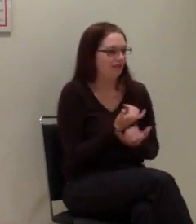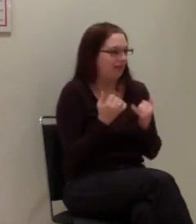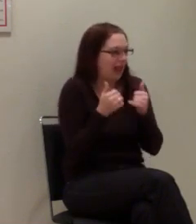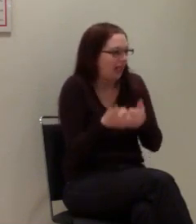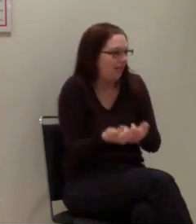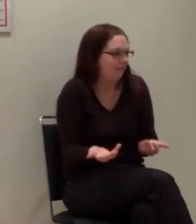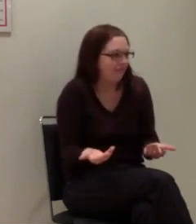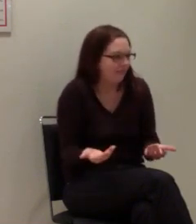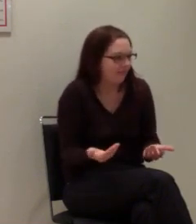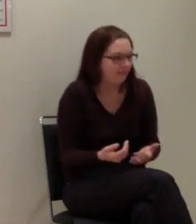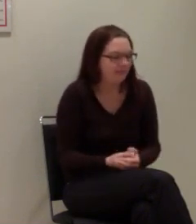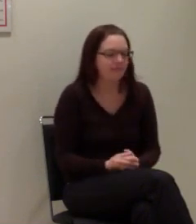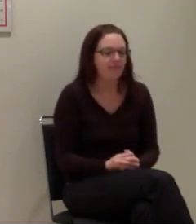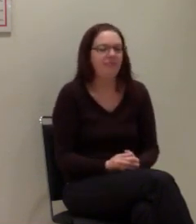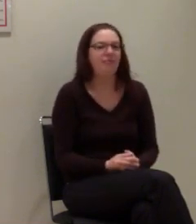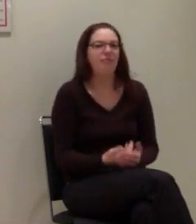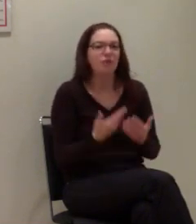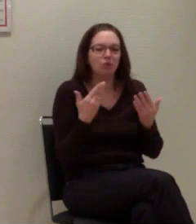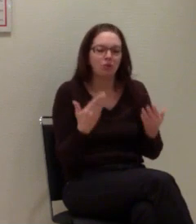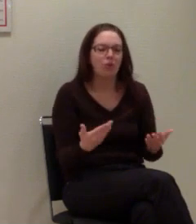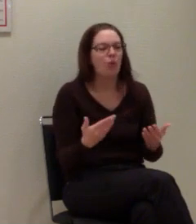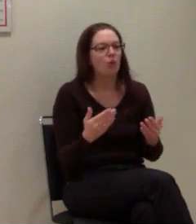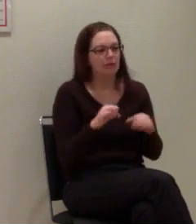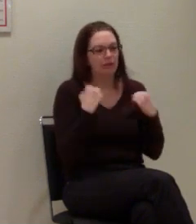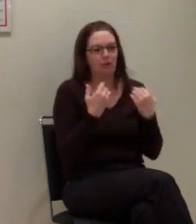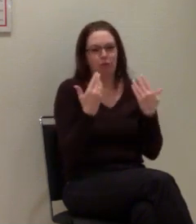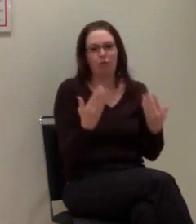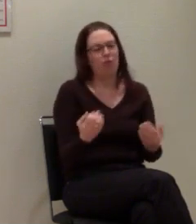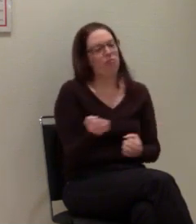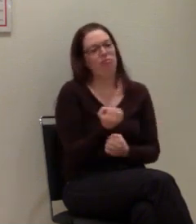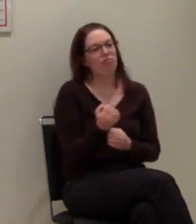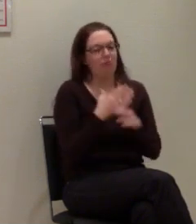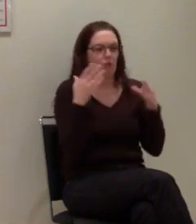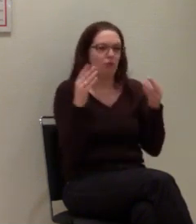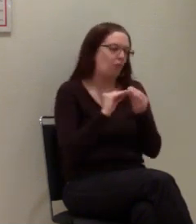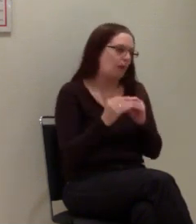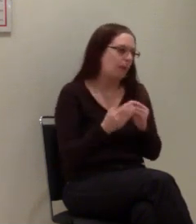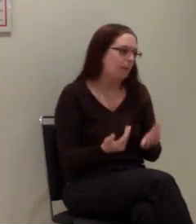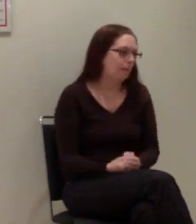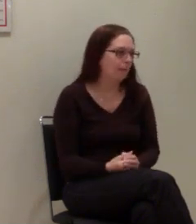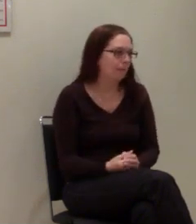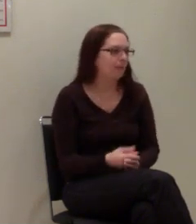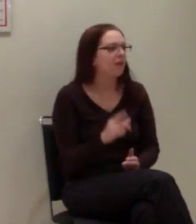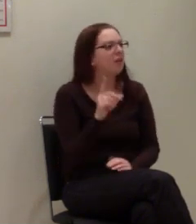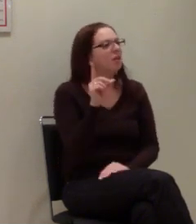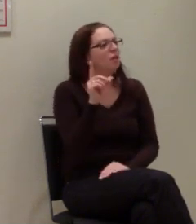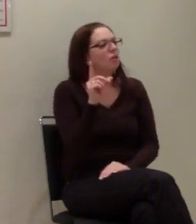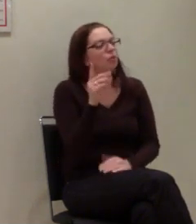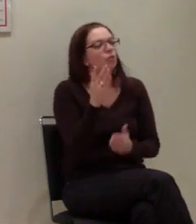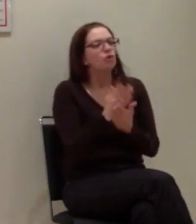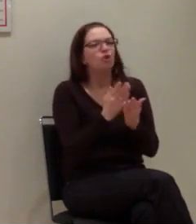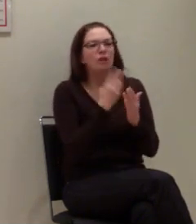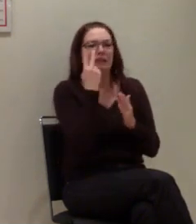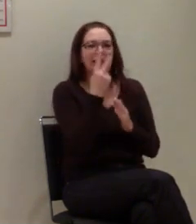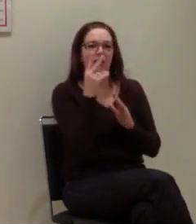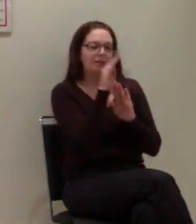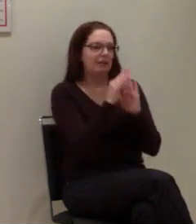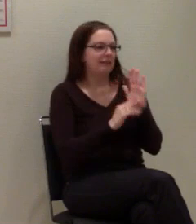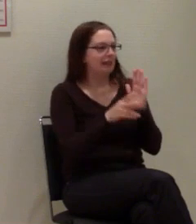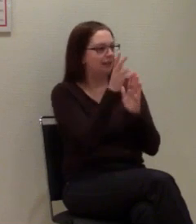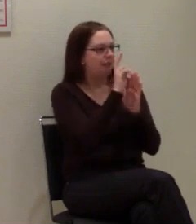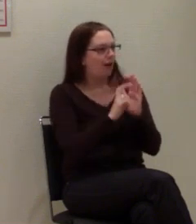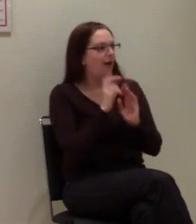Das ist das Hauptproblem bei der ganzen Geschichte. Manifestieren tut sich das in dem §108